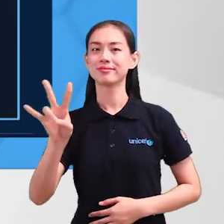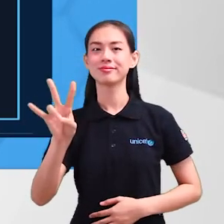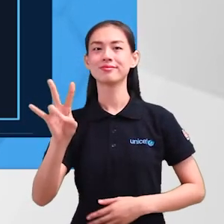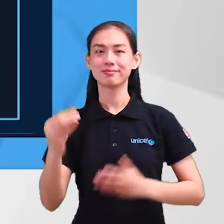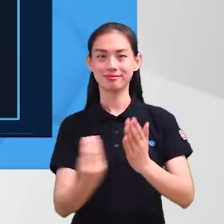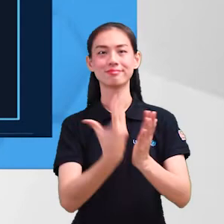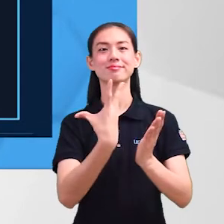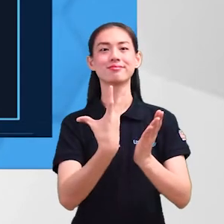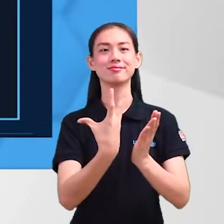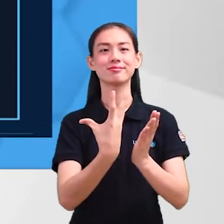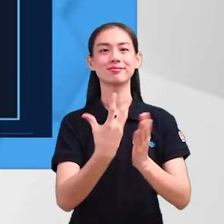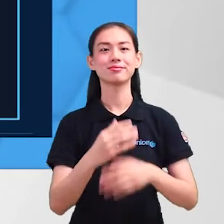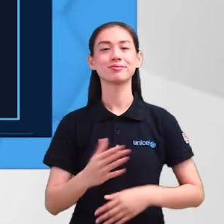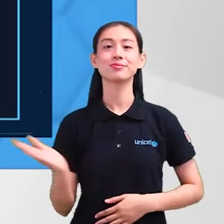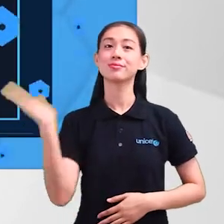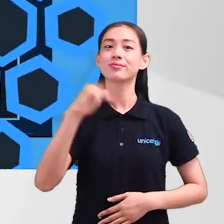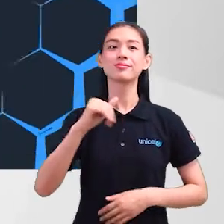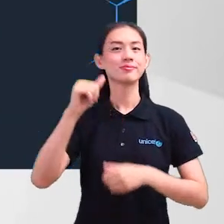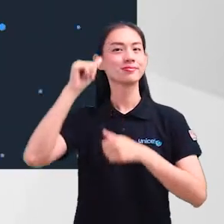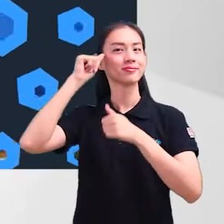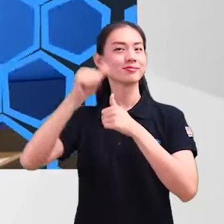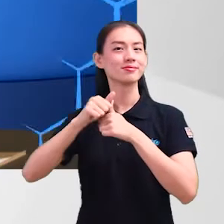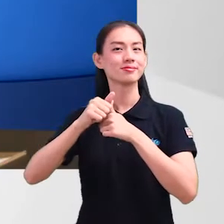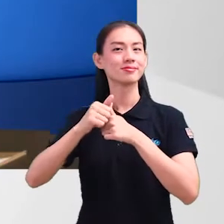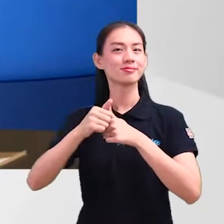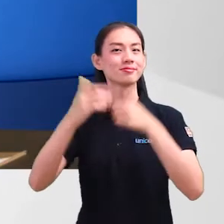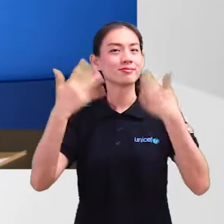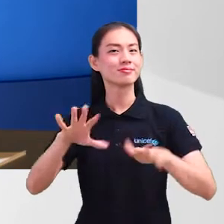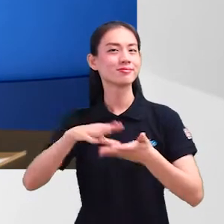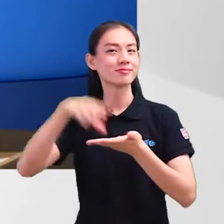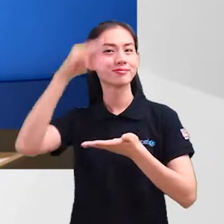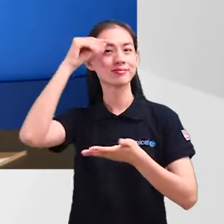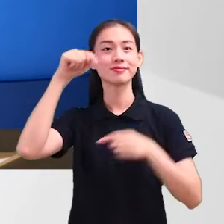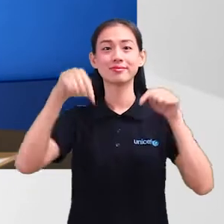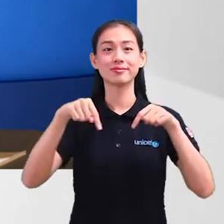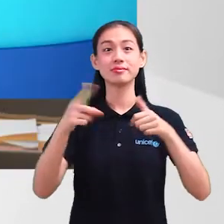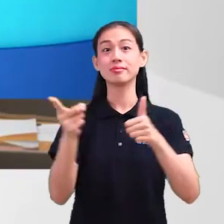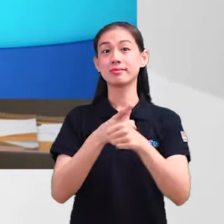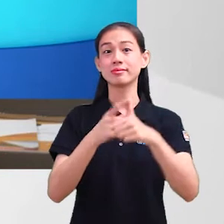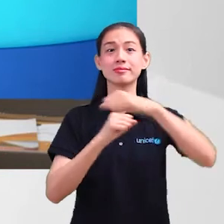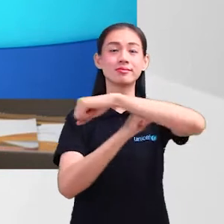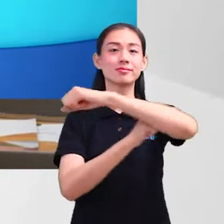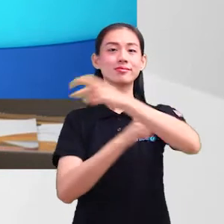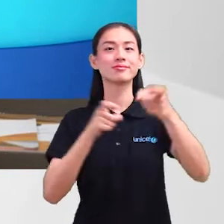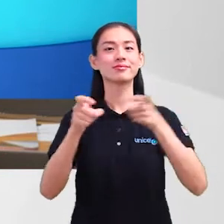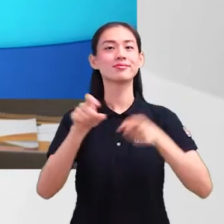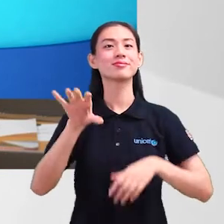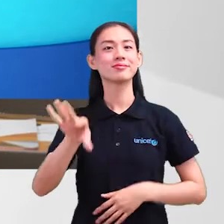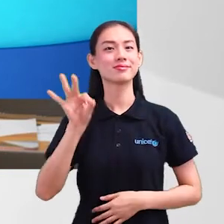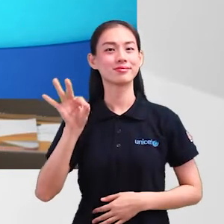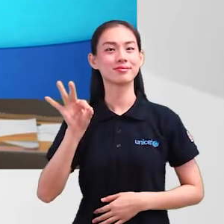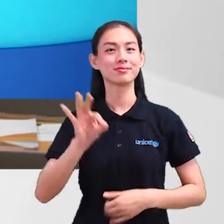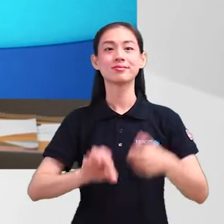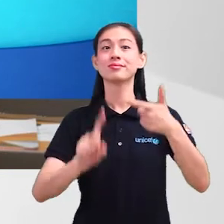baris 7 akan dilaksanakan Jom kita imbas kembali apa yang telah dipelajari dalam episod ini Yang pertama, kita belajar tentang